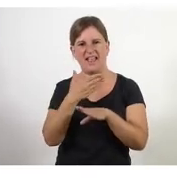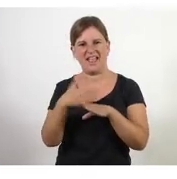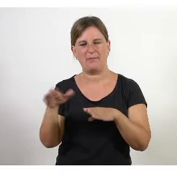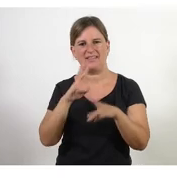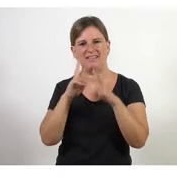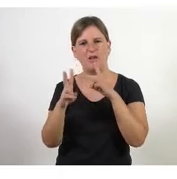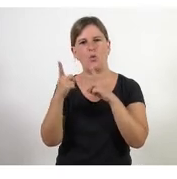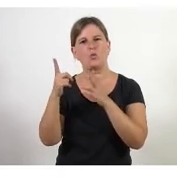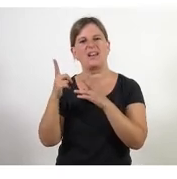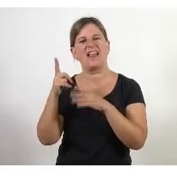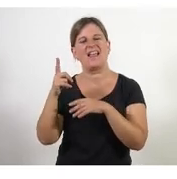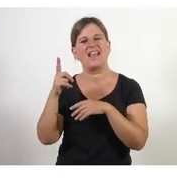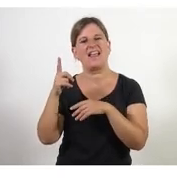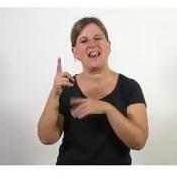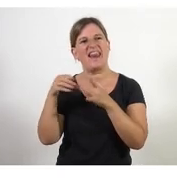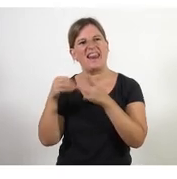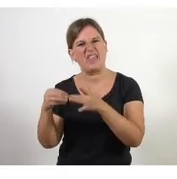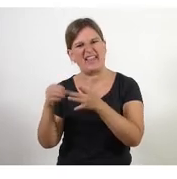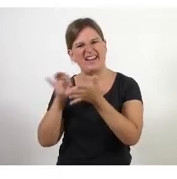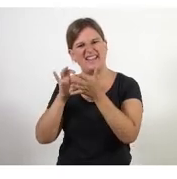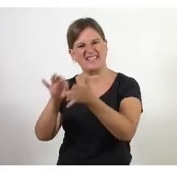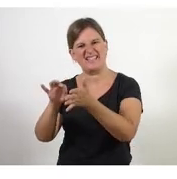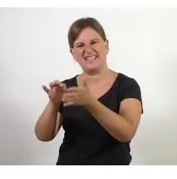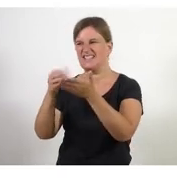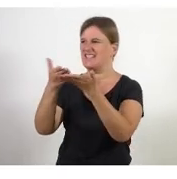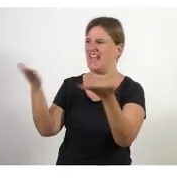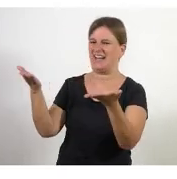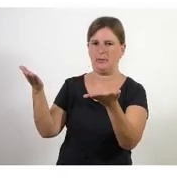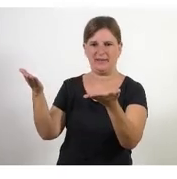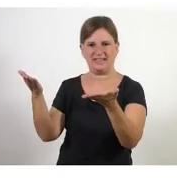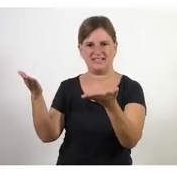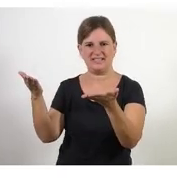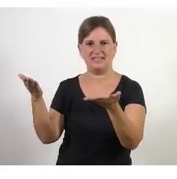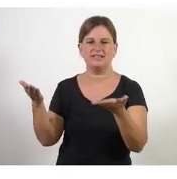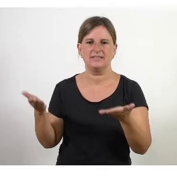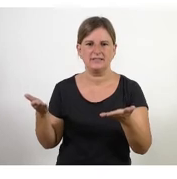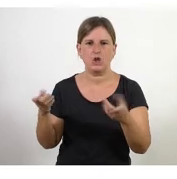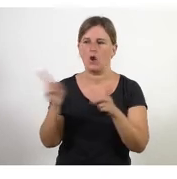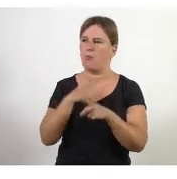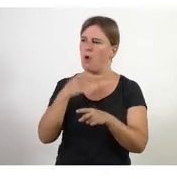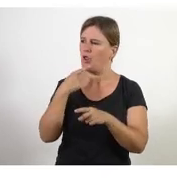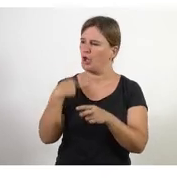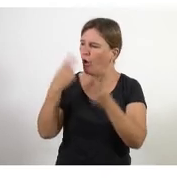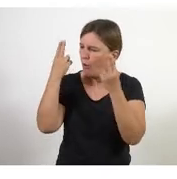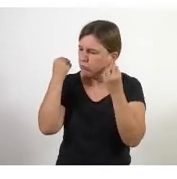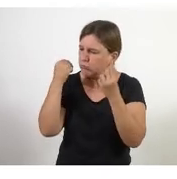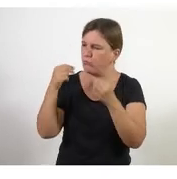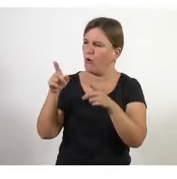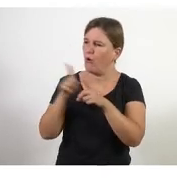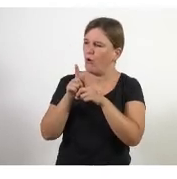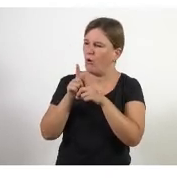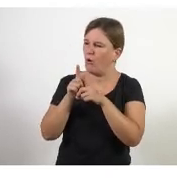tu parles d'un líder que serveix a la resta no és un líder servil no és un líder que entra en